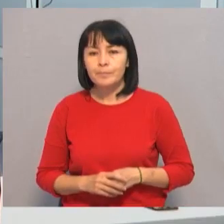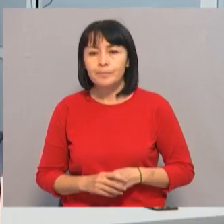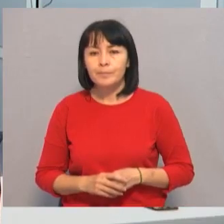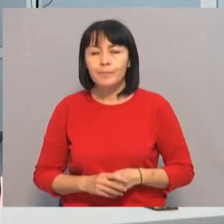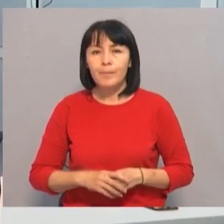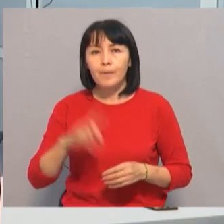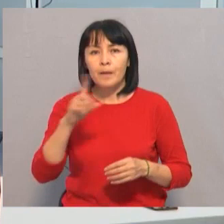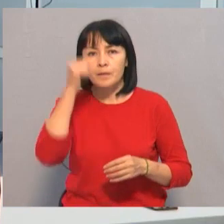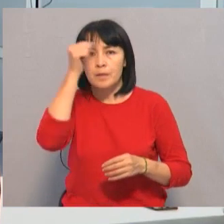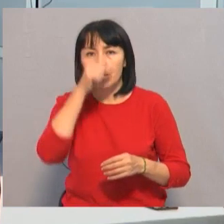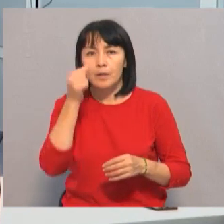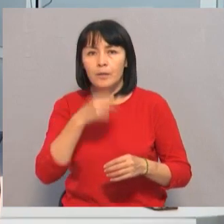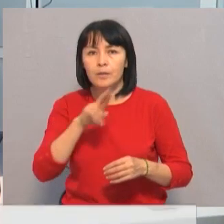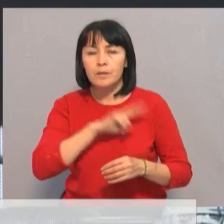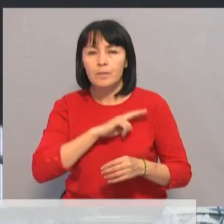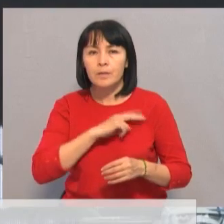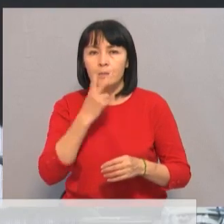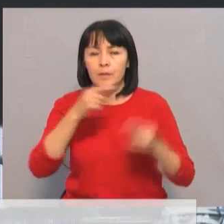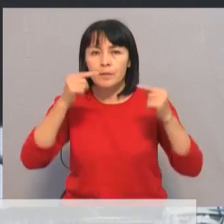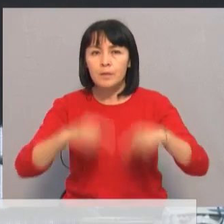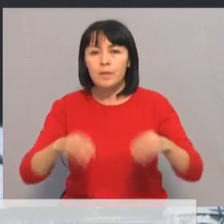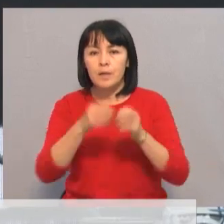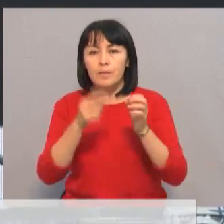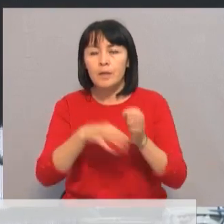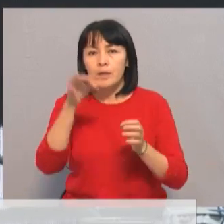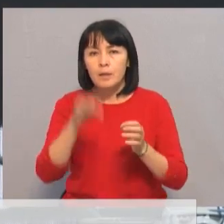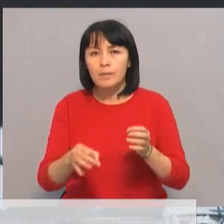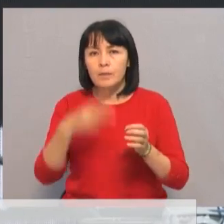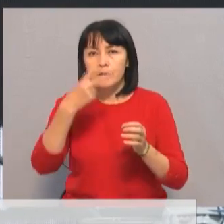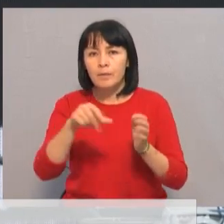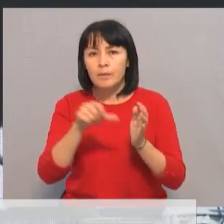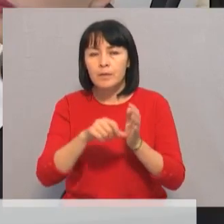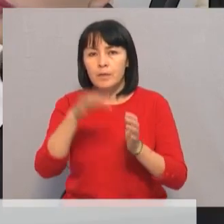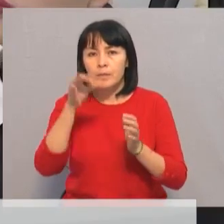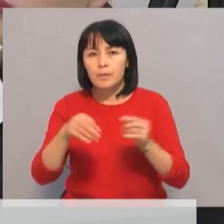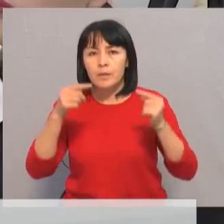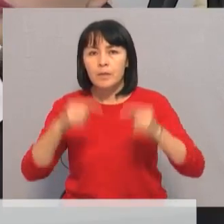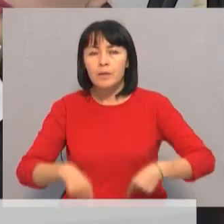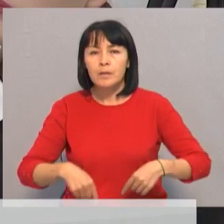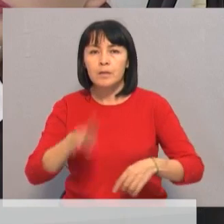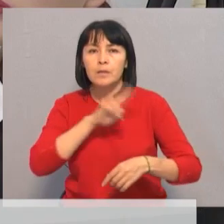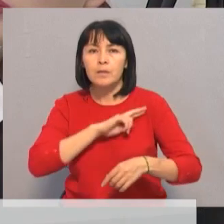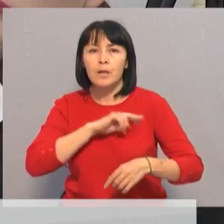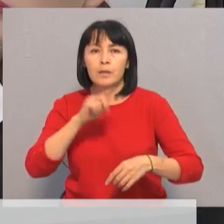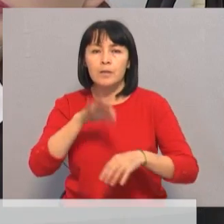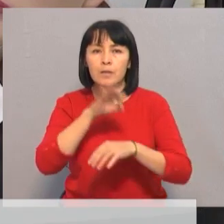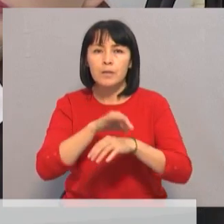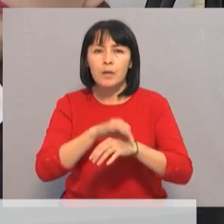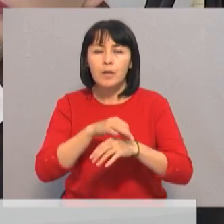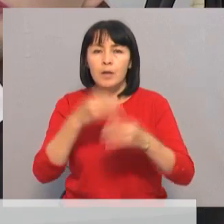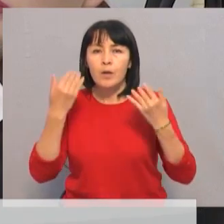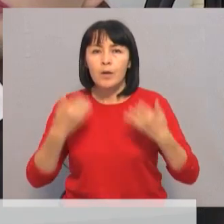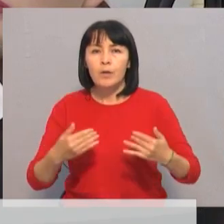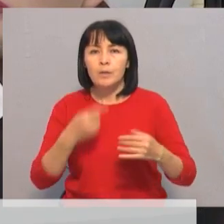За год показатели смертности в городе снизились на 17%, на 26% снизилась смертность от заболеваний органов